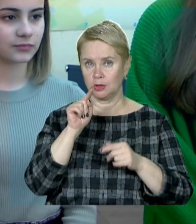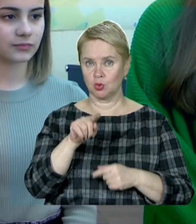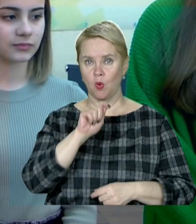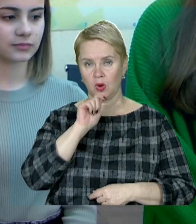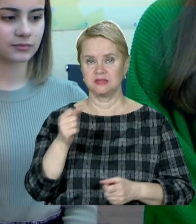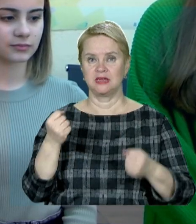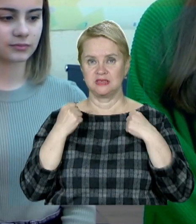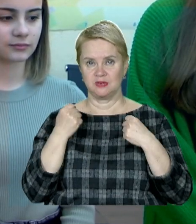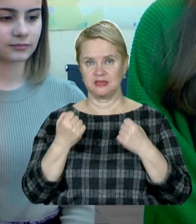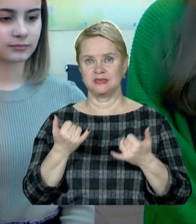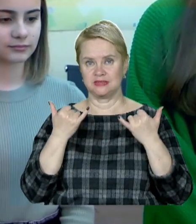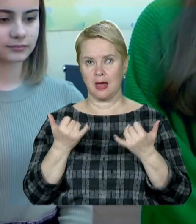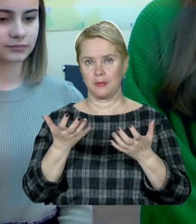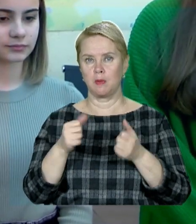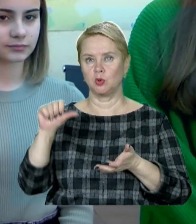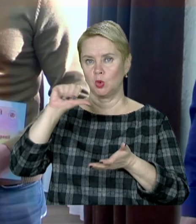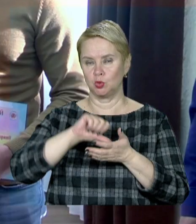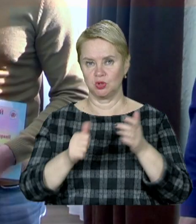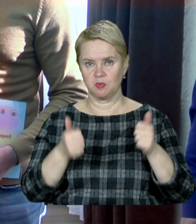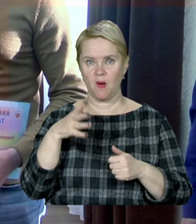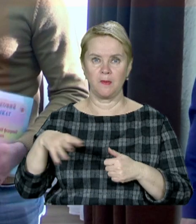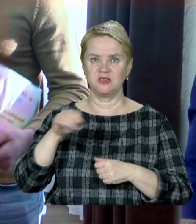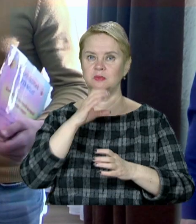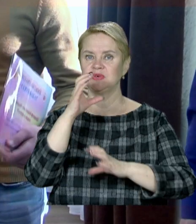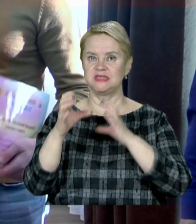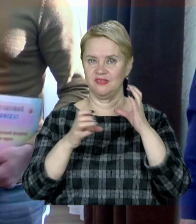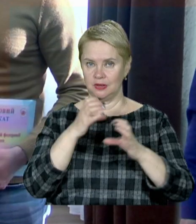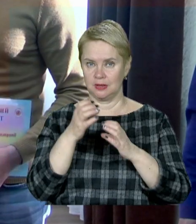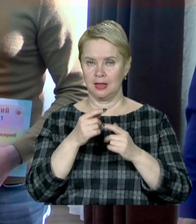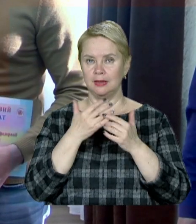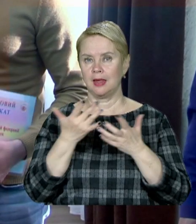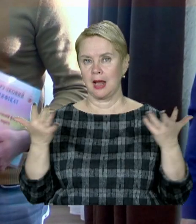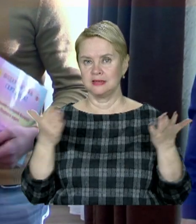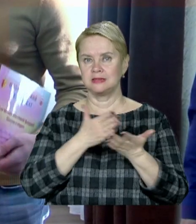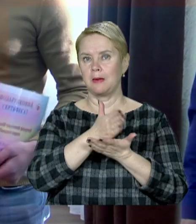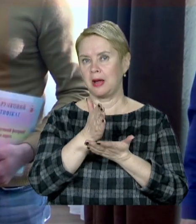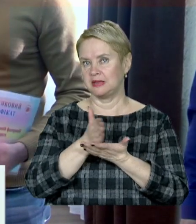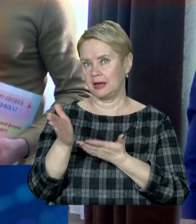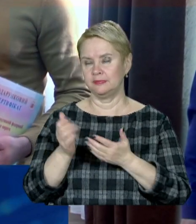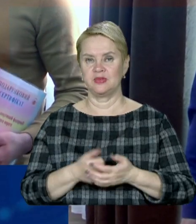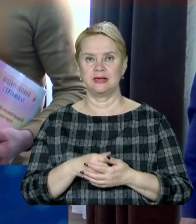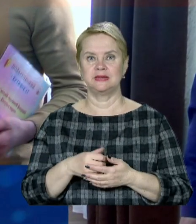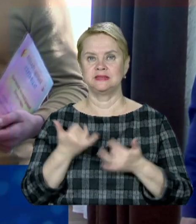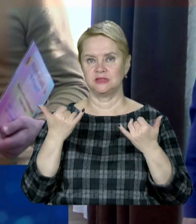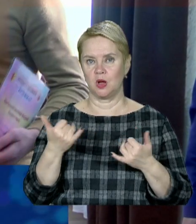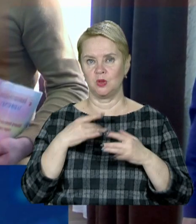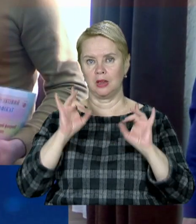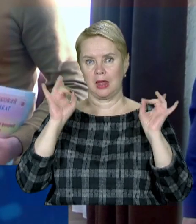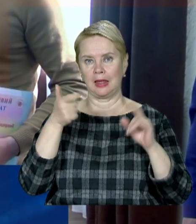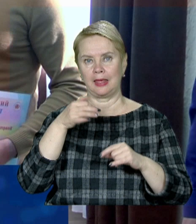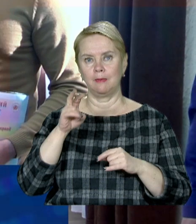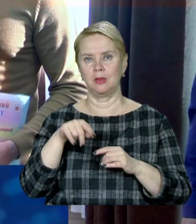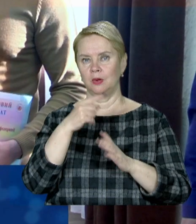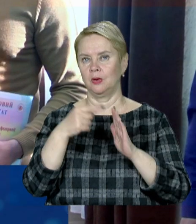що українські спортсмени зараз приймають участь у змаганням по всьому світі і на різноманітних містах зараз луна гімн